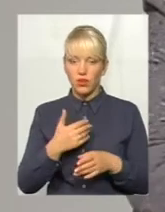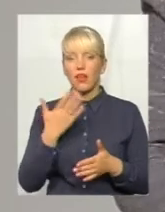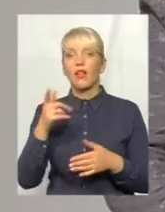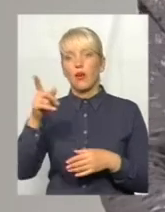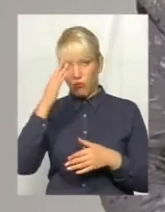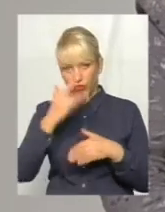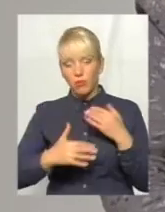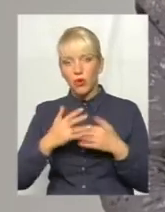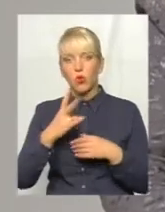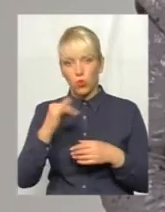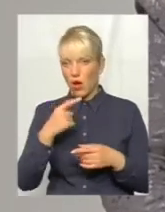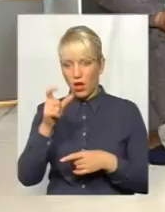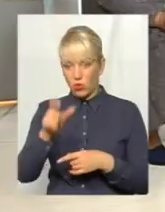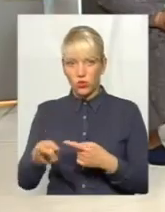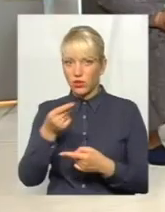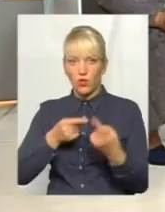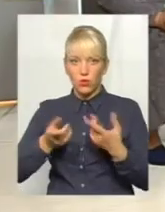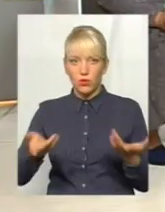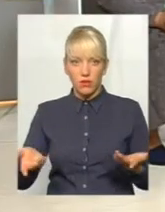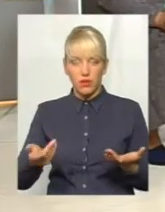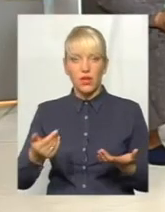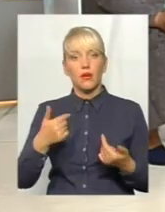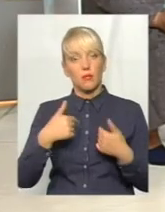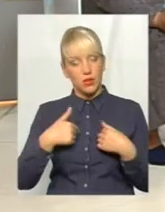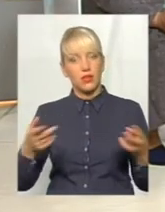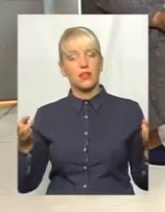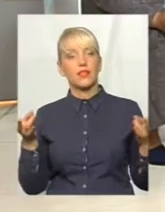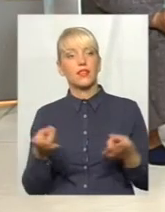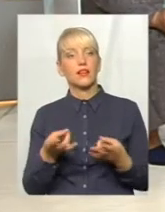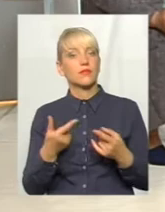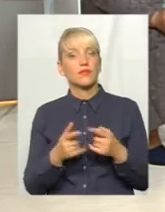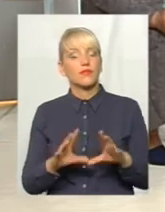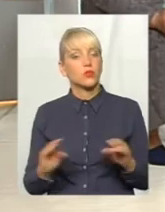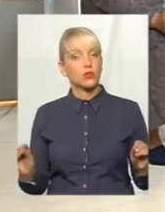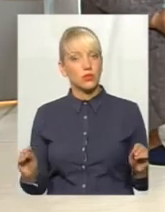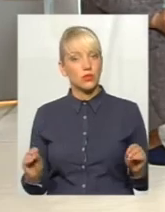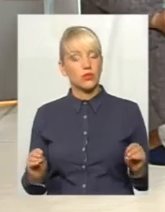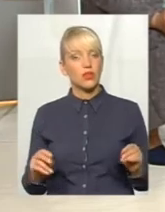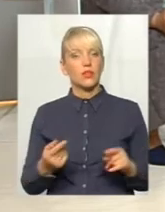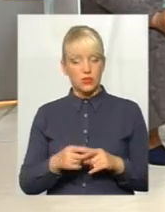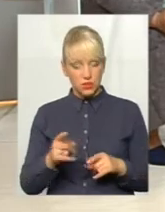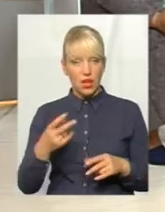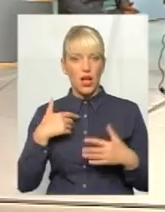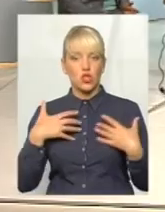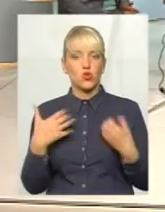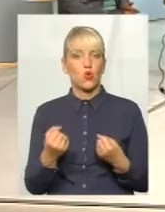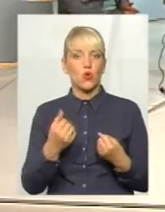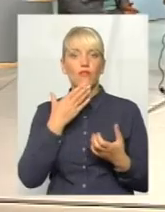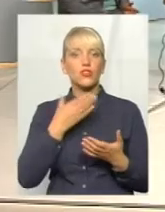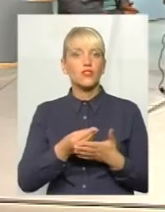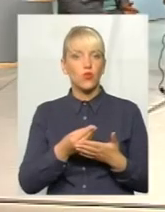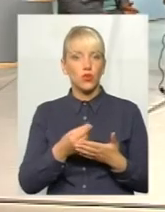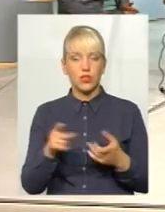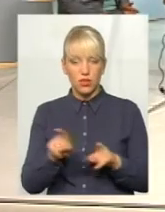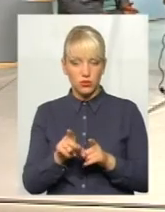словами. Мені треба, щоб це вже все лікувати, і воно лишиться